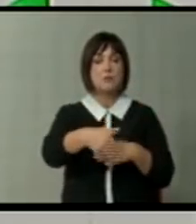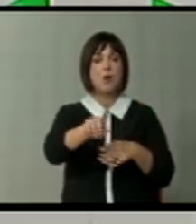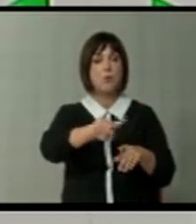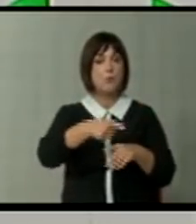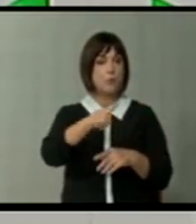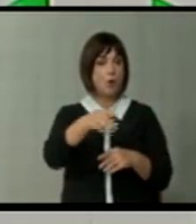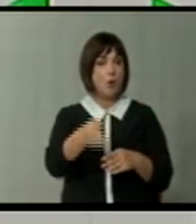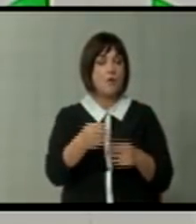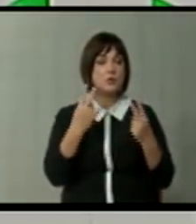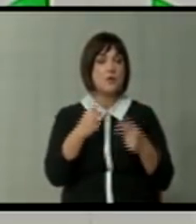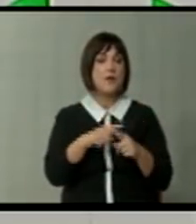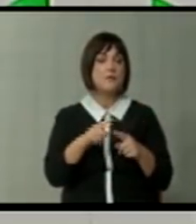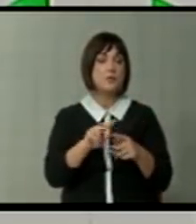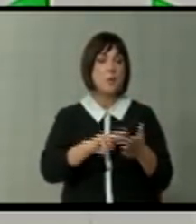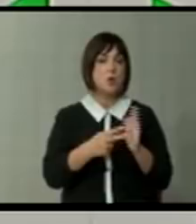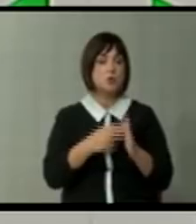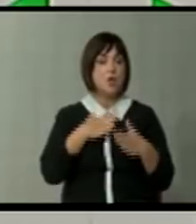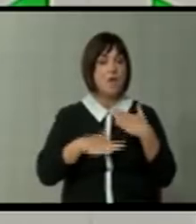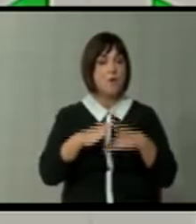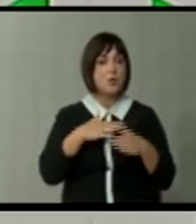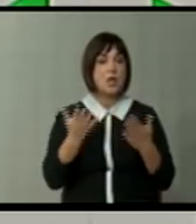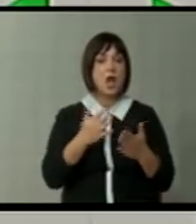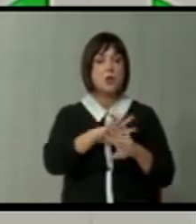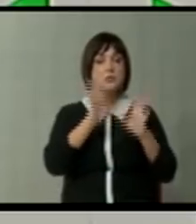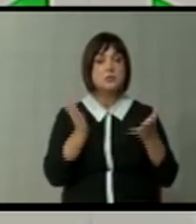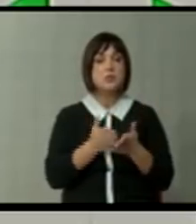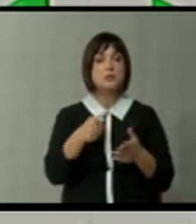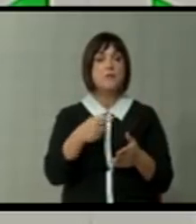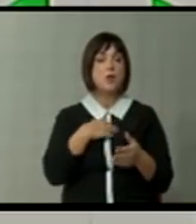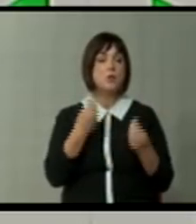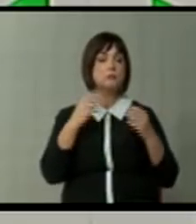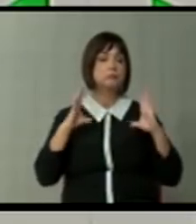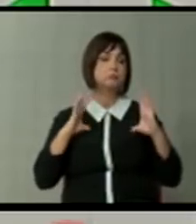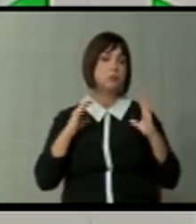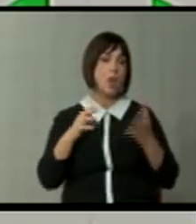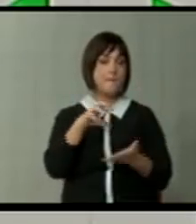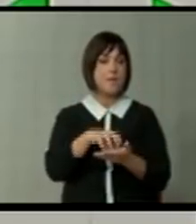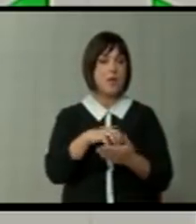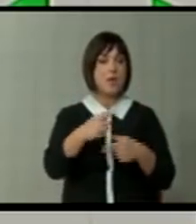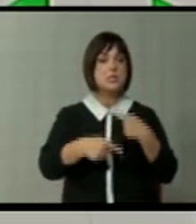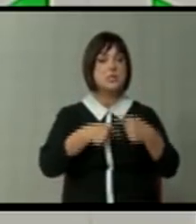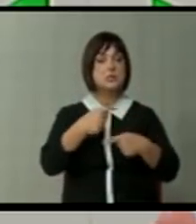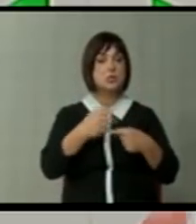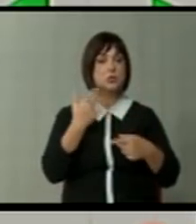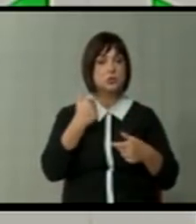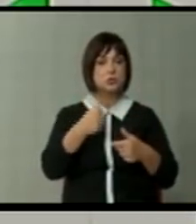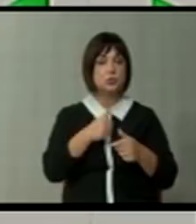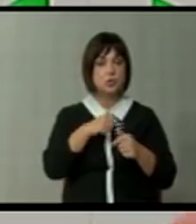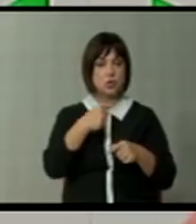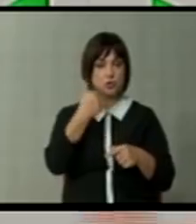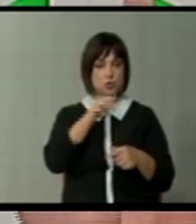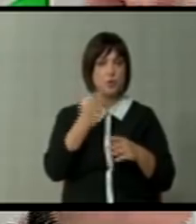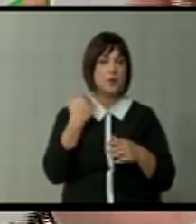Клучното покре тоа е отсутството на политичка воја. Знаете се како? Сите си се во некоја комотна позиција наследија нешто што предходно беше